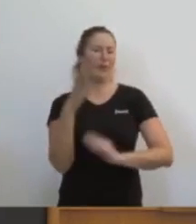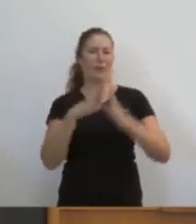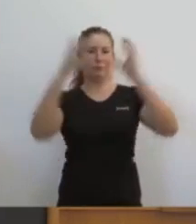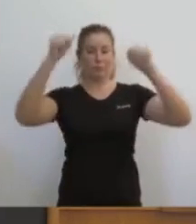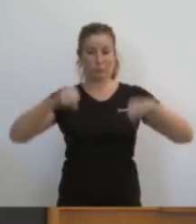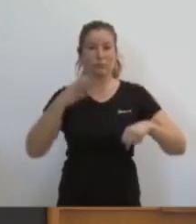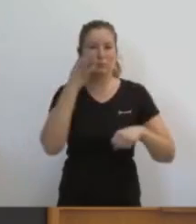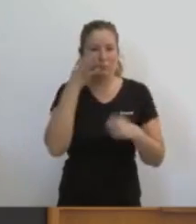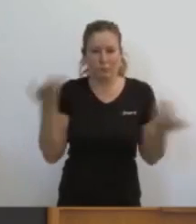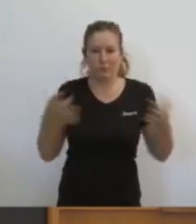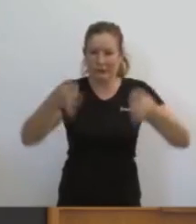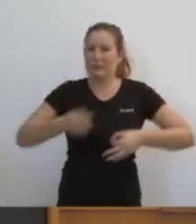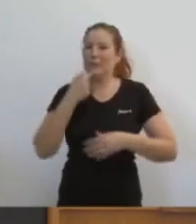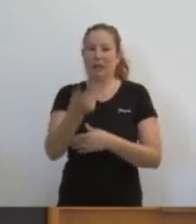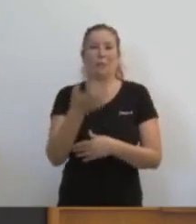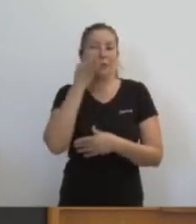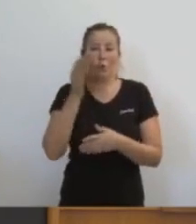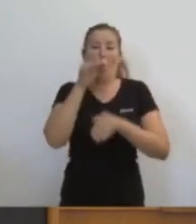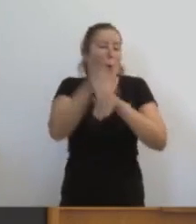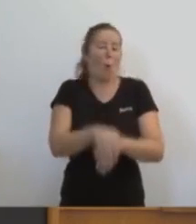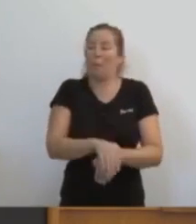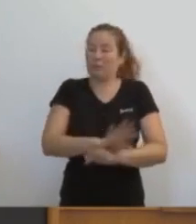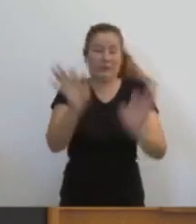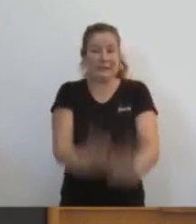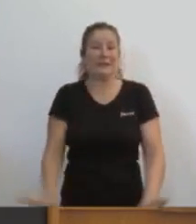que són bregadíssims, però no compleixen res del que fan.